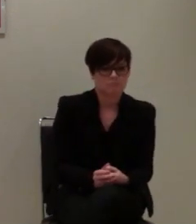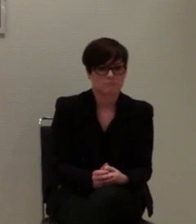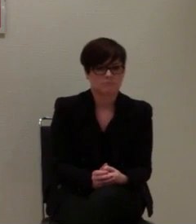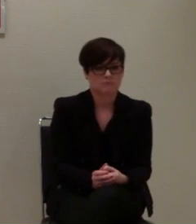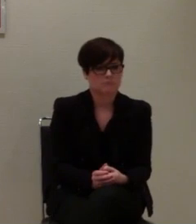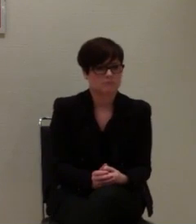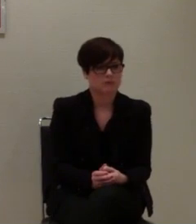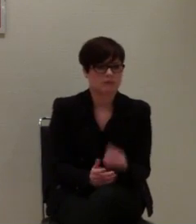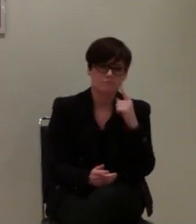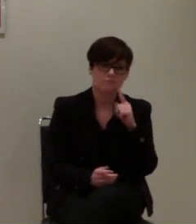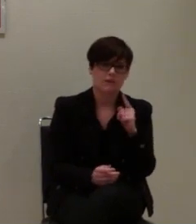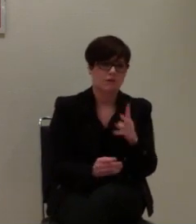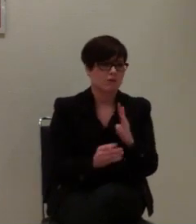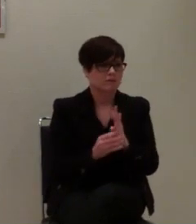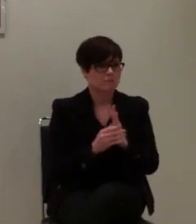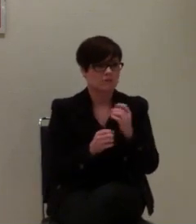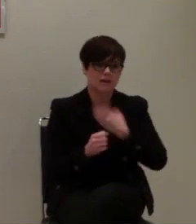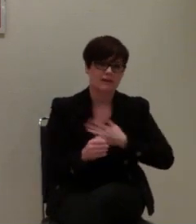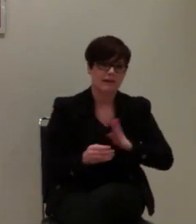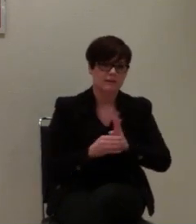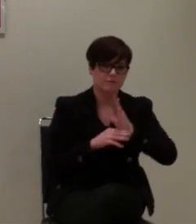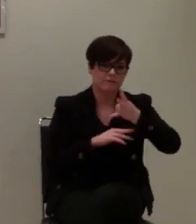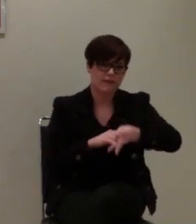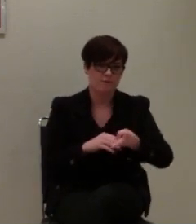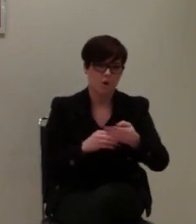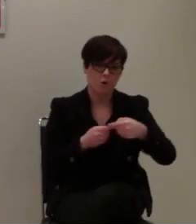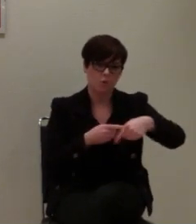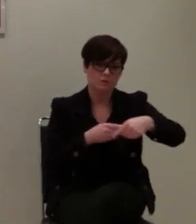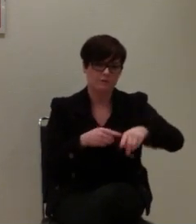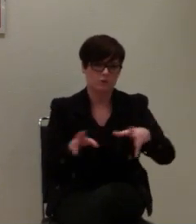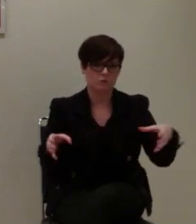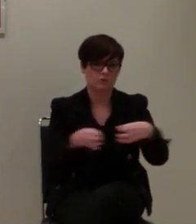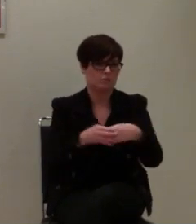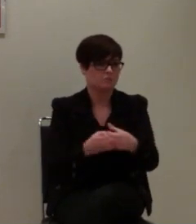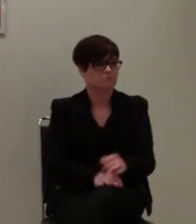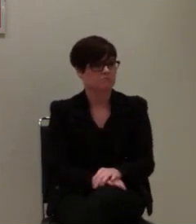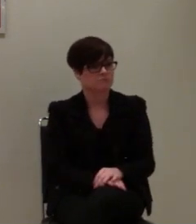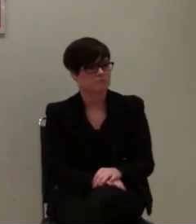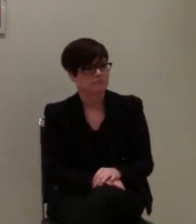Also von mir aus gerne in vier Wochen unter der Woche irgendwann einen Termin für zusammen mit mir. IEC.